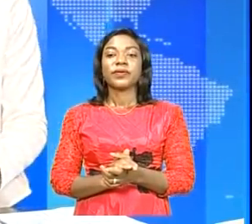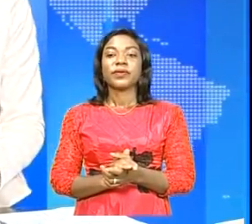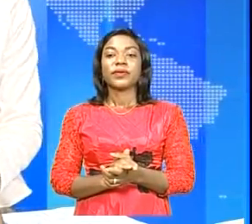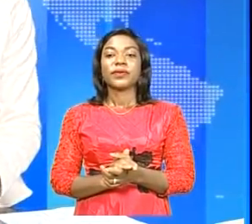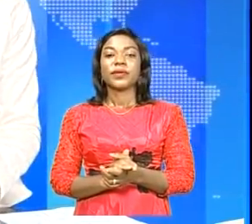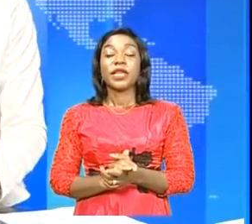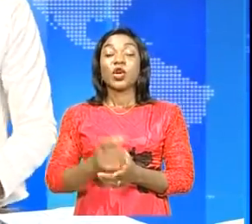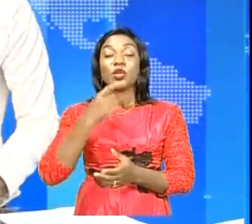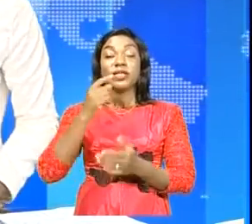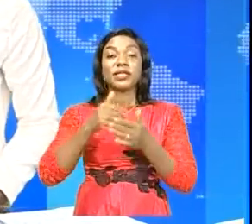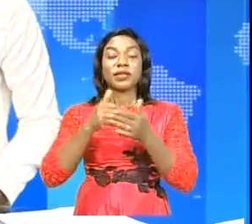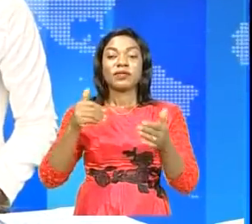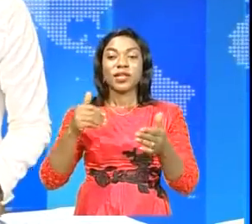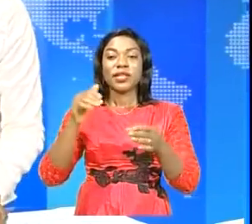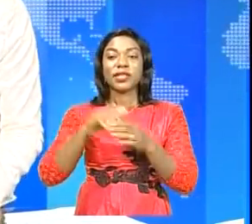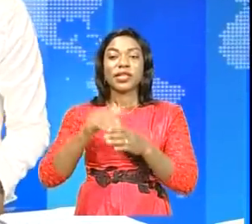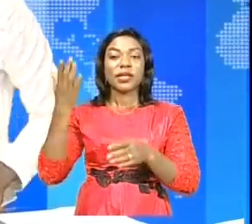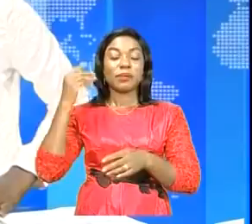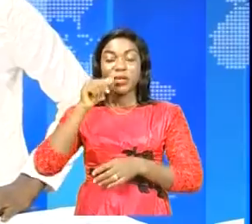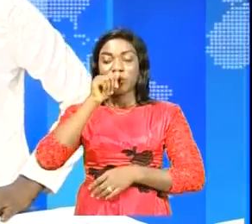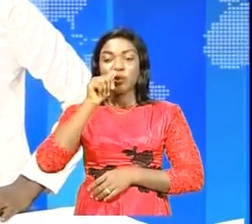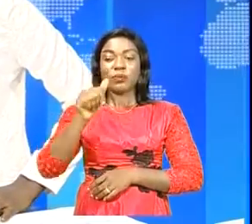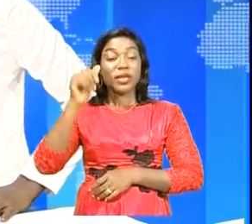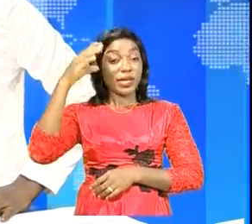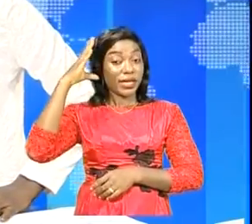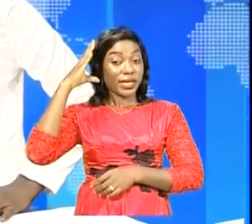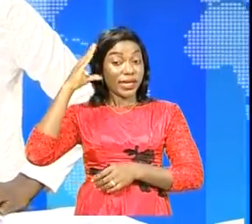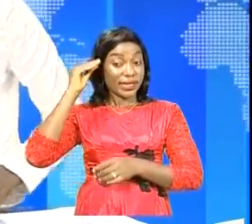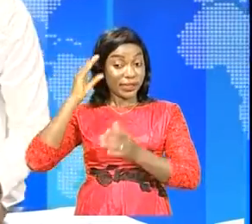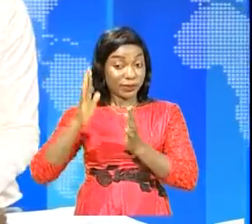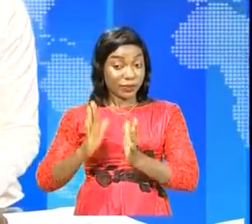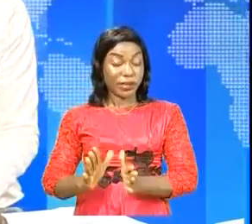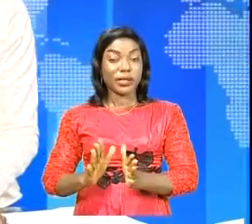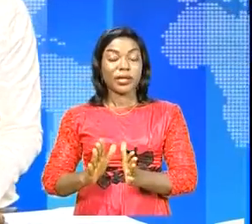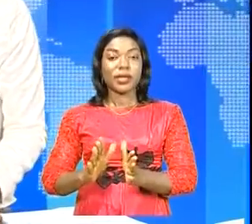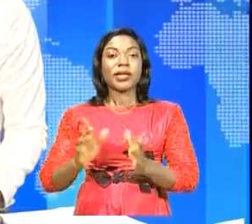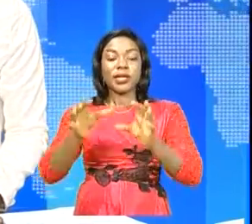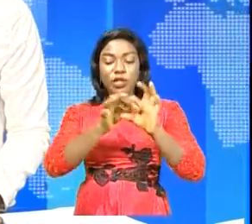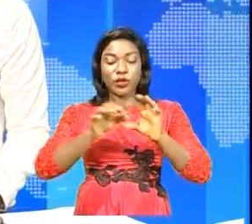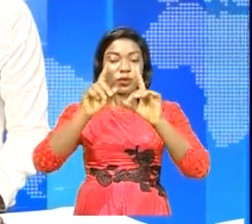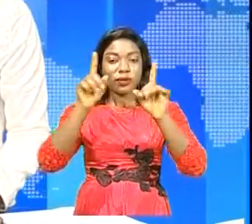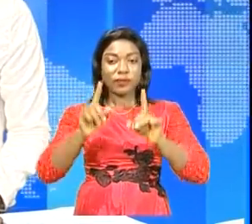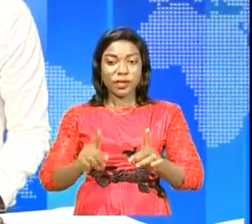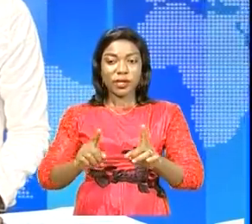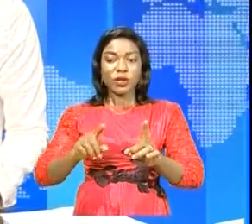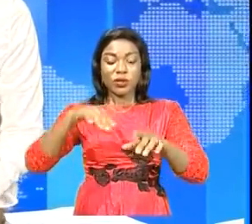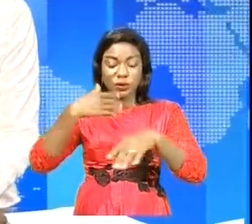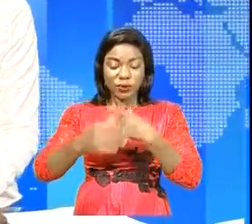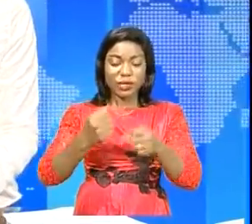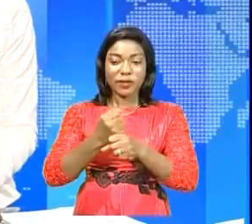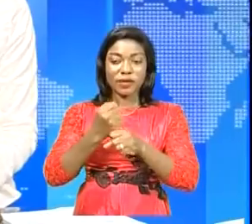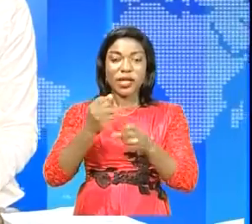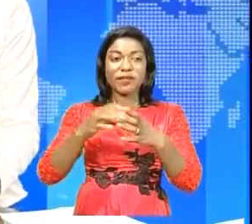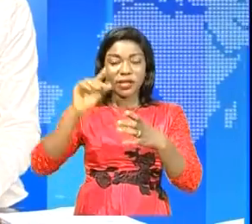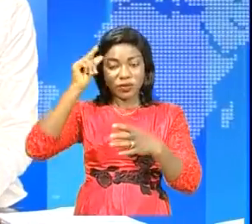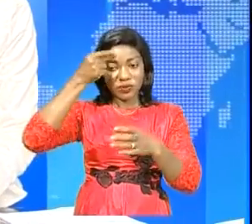Je disais alors dans les mailles Ndombe, les experts de l'Union africaine ont eu une séance de travail avec les gouverneurs pour